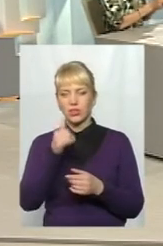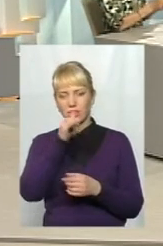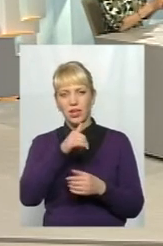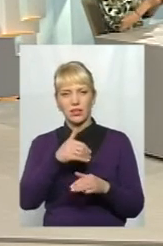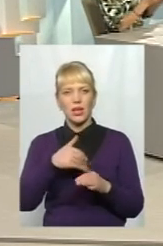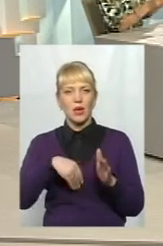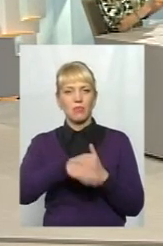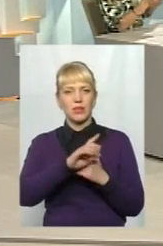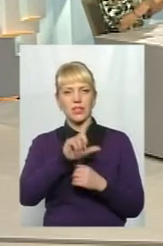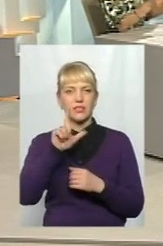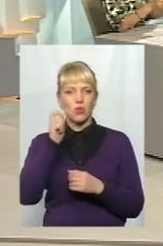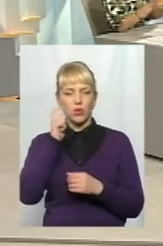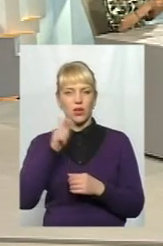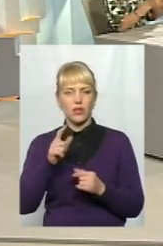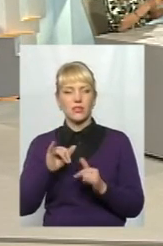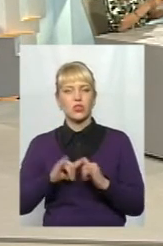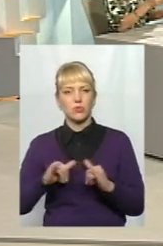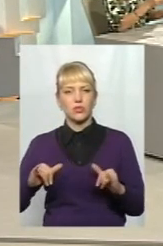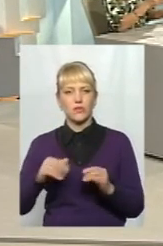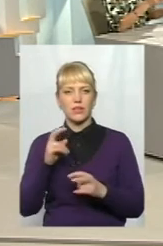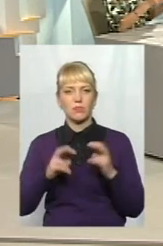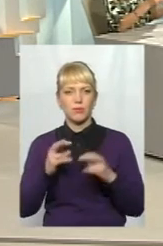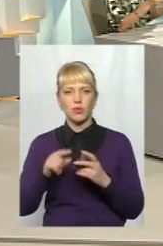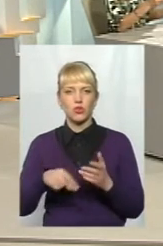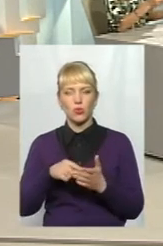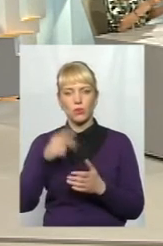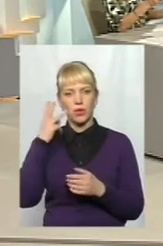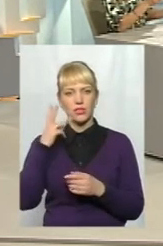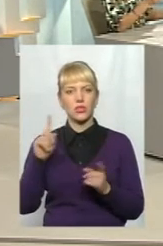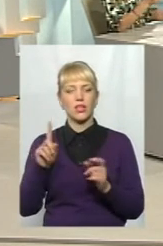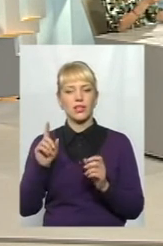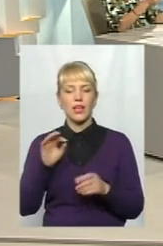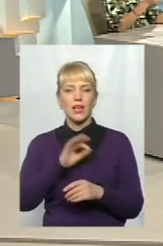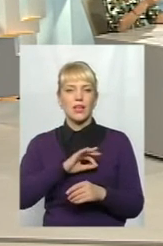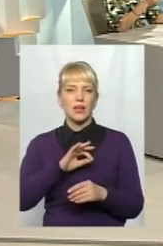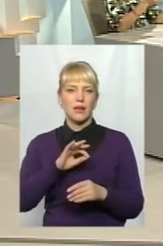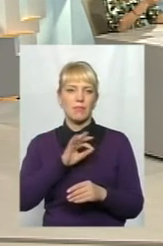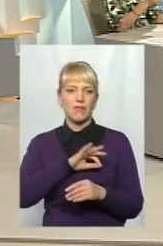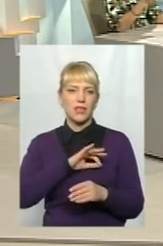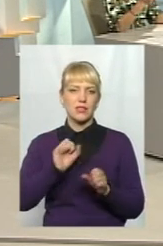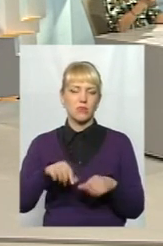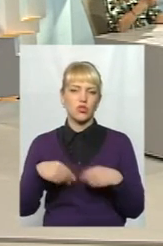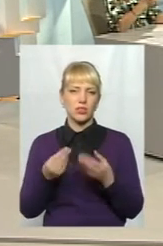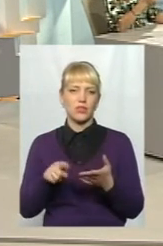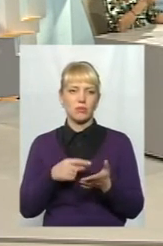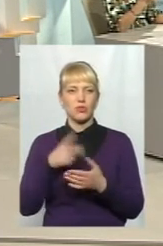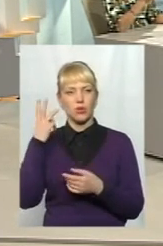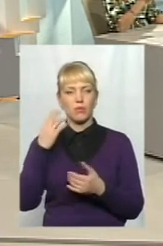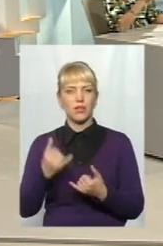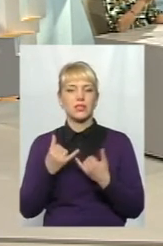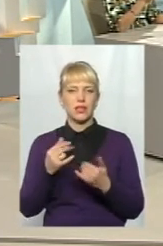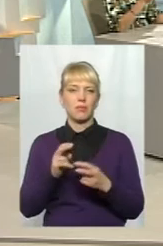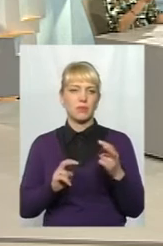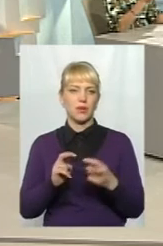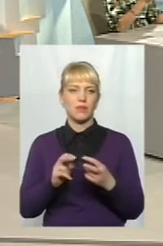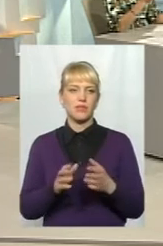а розвивати підприємство саме у Хмельницькому? Які преференції може запропонувати Хмельницький для того чи іншого підприємства?